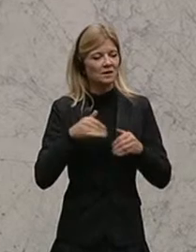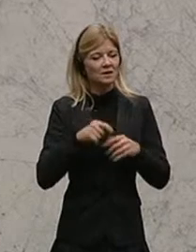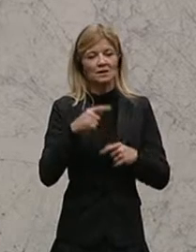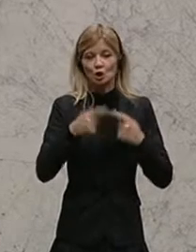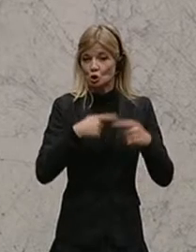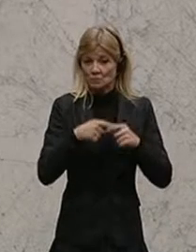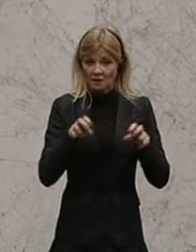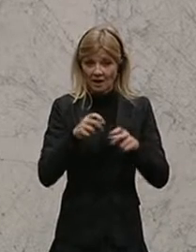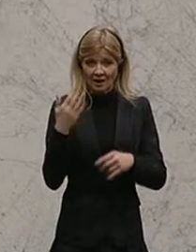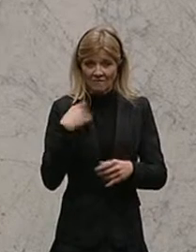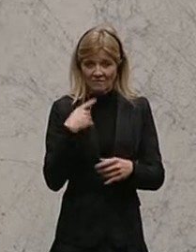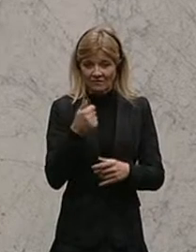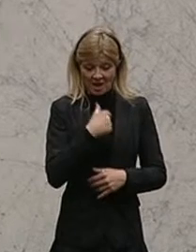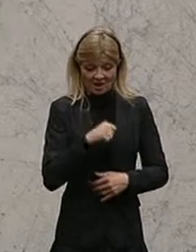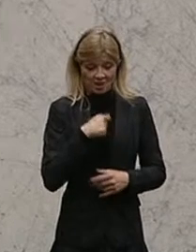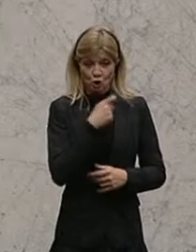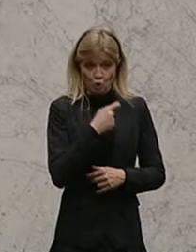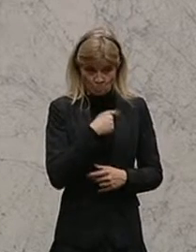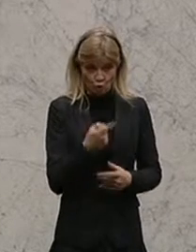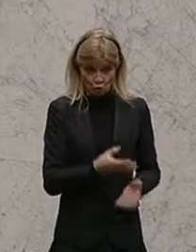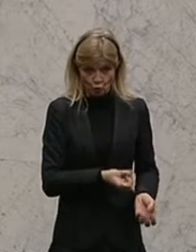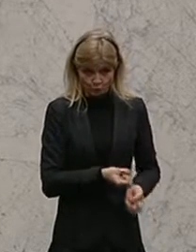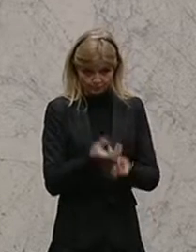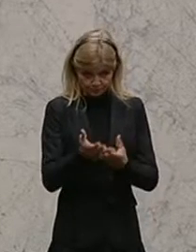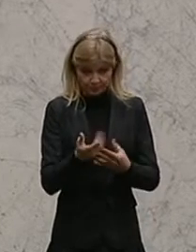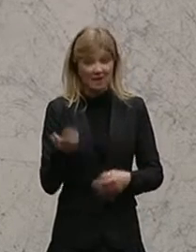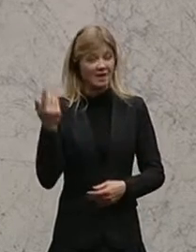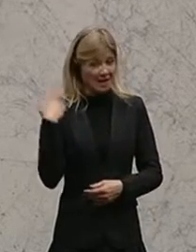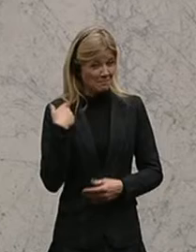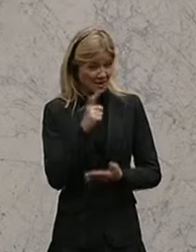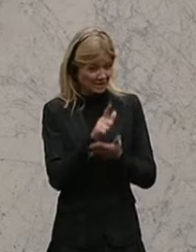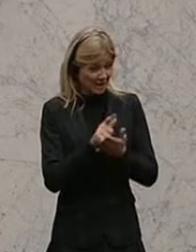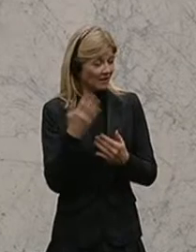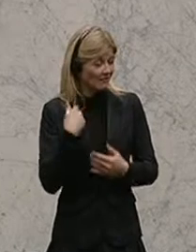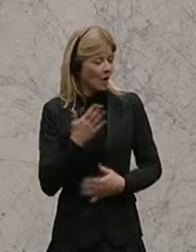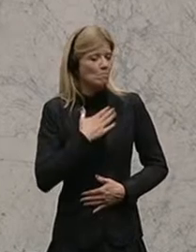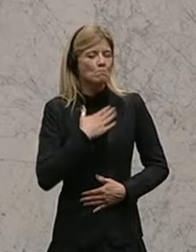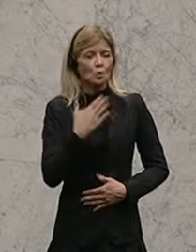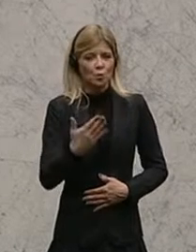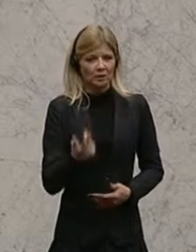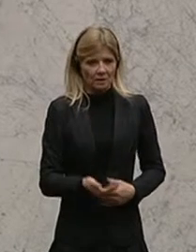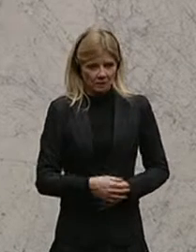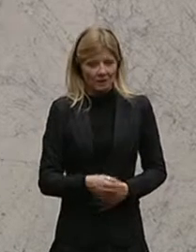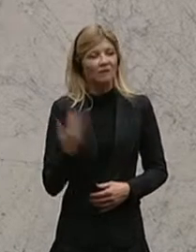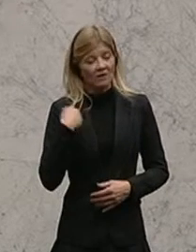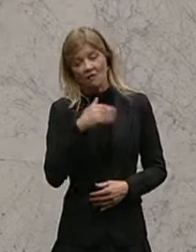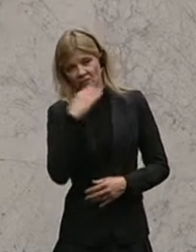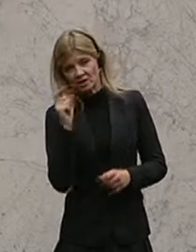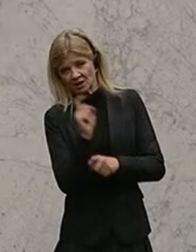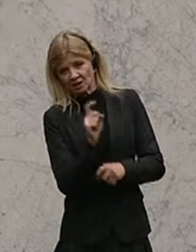Zeitpunkt war das ein mutiger Schritt, der durchaus von einem skeptischen Begleitkonzert begleitet war.